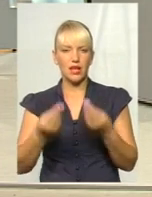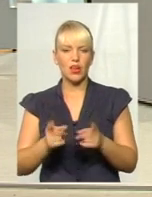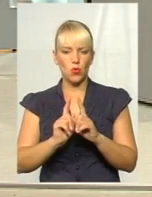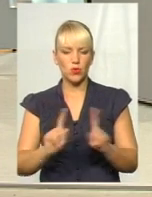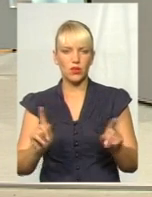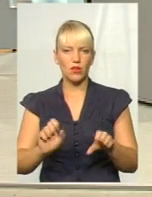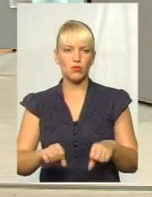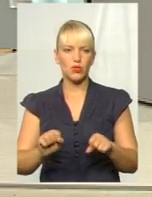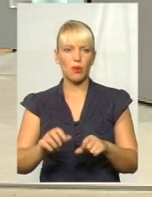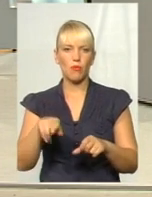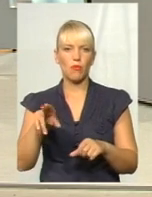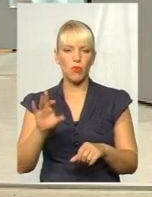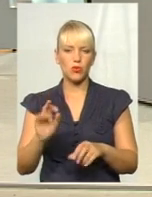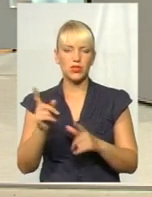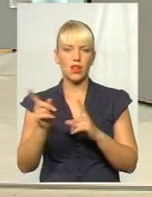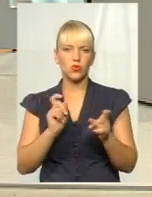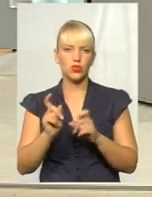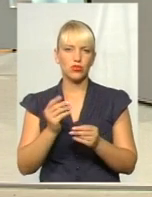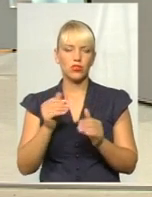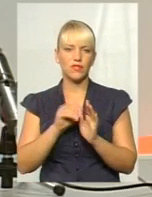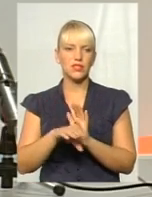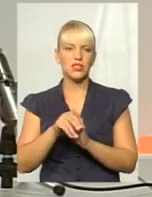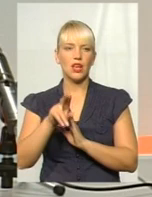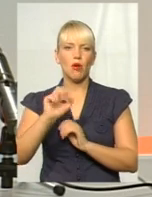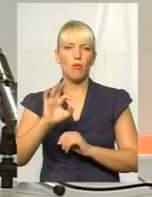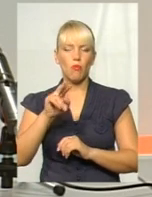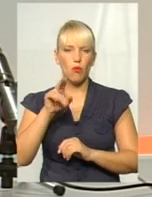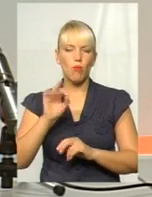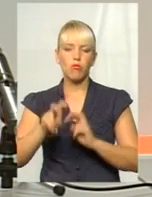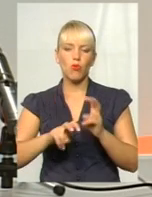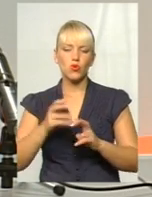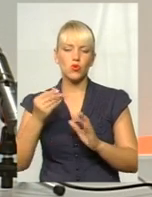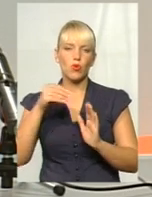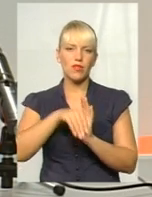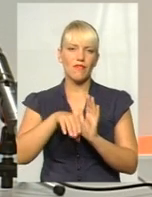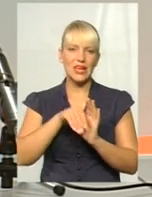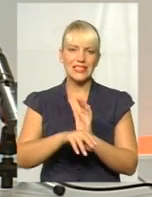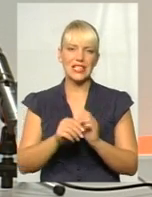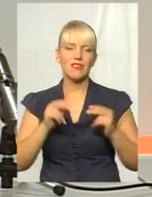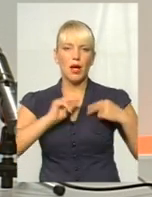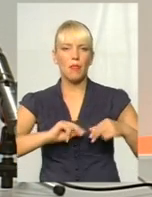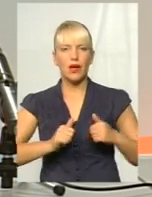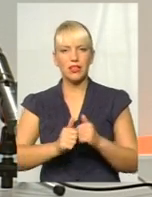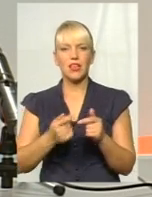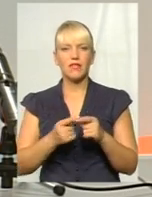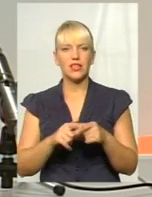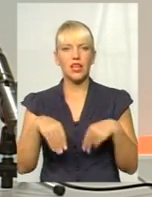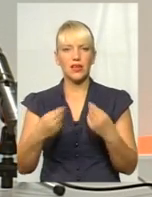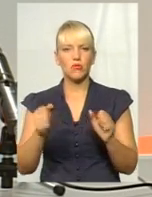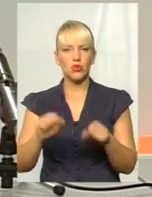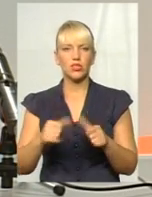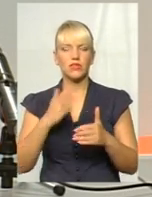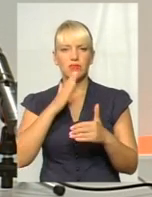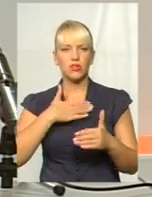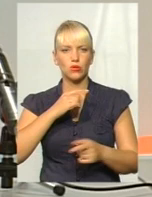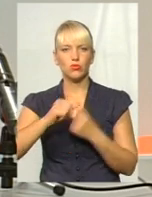можливість по залученню інвестицій, по пошуку інвесторів, по пошуку партнерів. Він дає можливість сьогодні нашому бізнесу